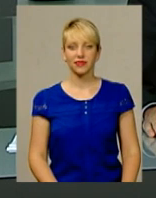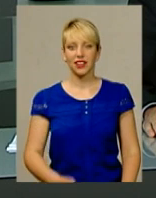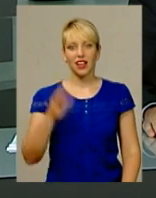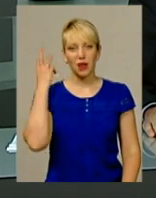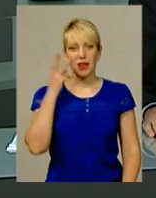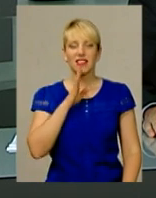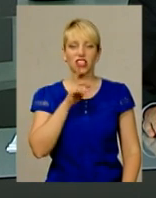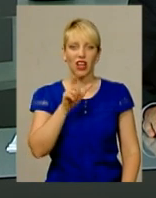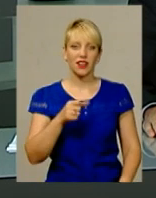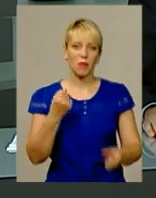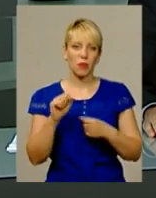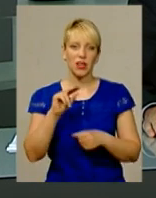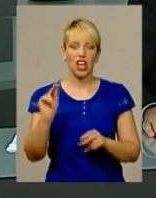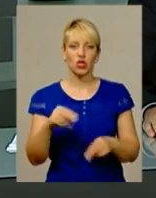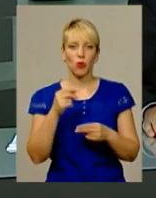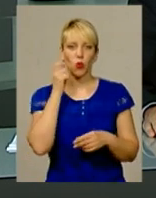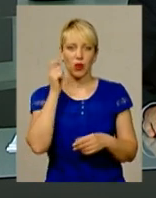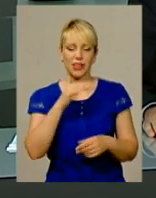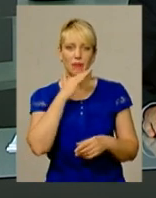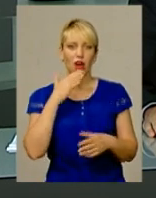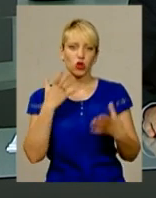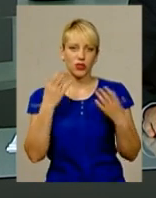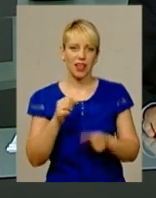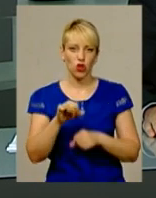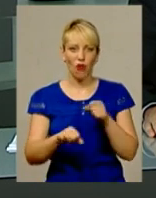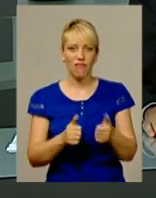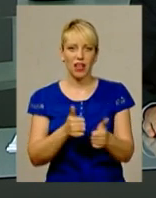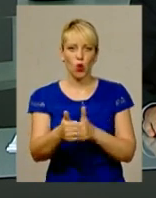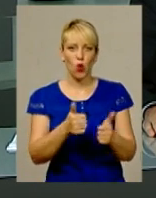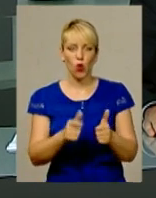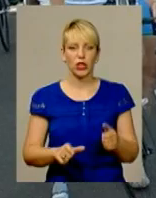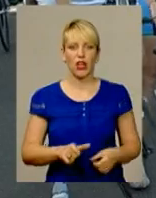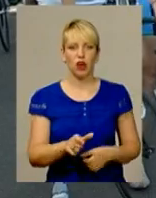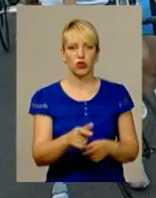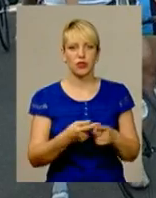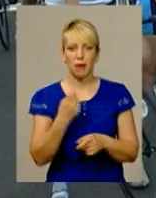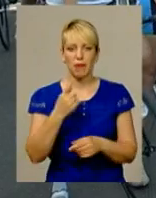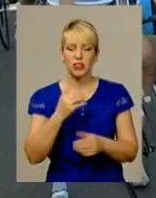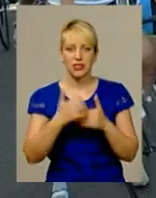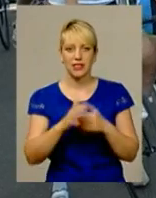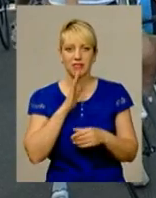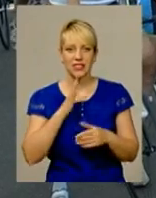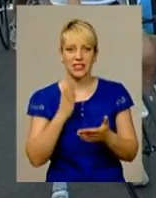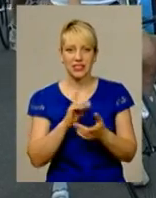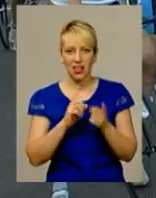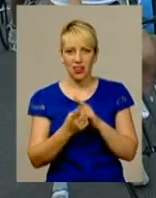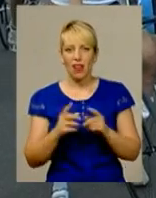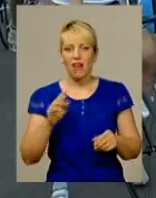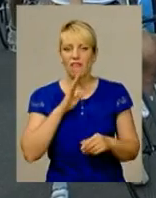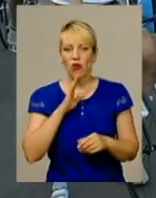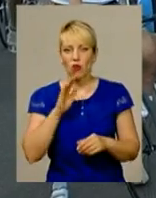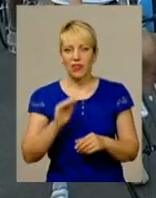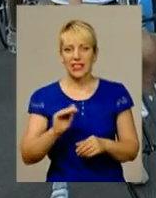Хмельничанка перемогла на Чемпіонаті України з багатоденної велогонки на шосе. Першою серед дівчат стала вихованка дитячої нацької